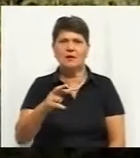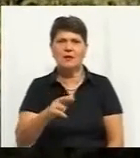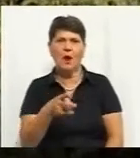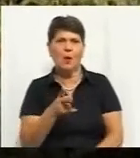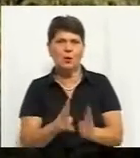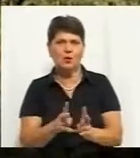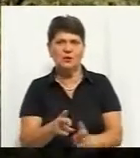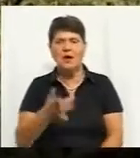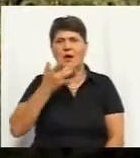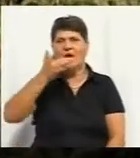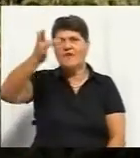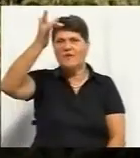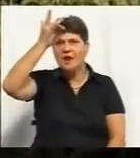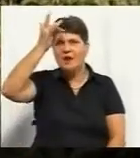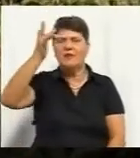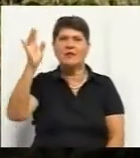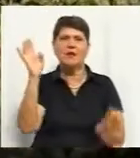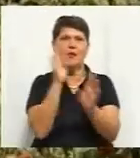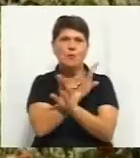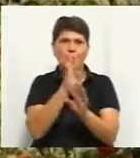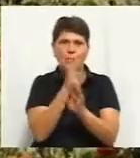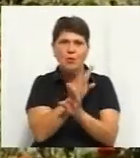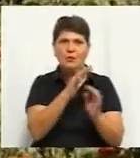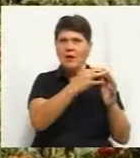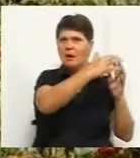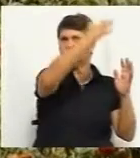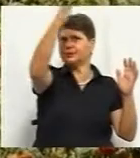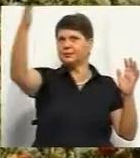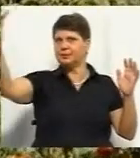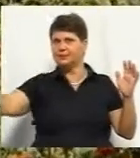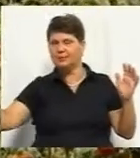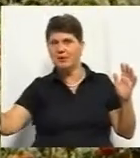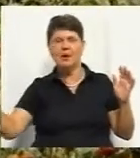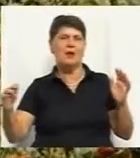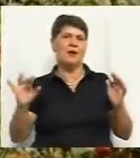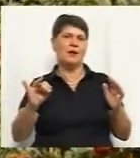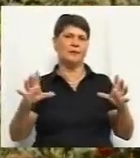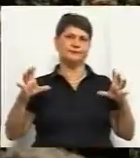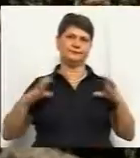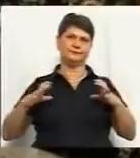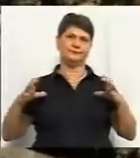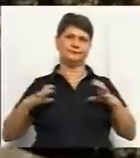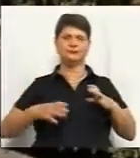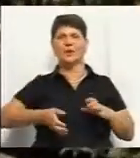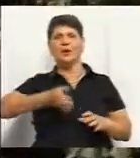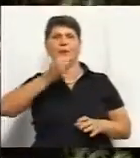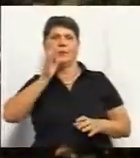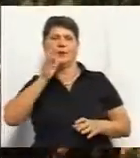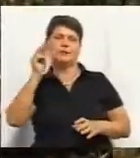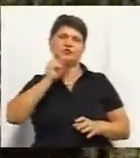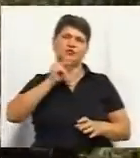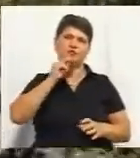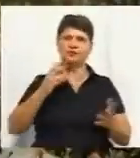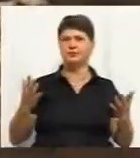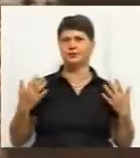терасою натягувався тент, виносилися столи і аристократи обідали, пили чай, відпочивали». Біля гірки – цегла, на якій